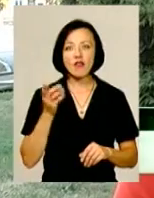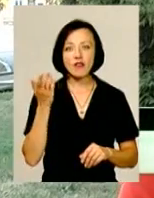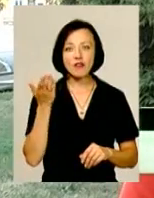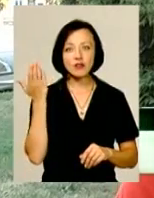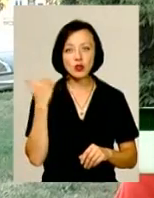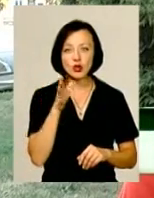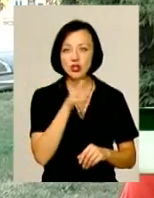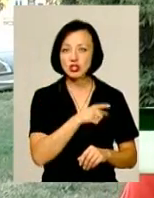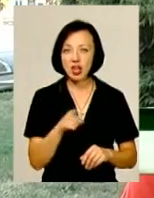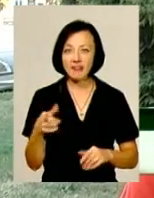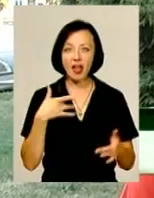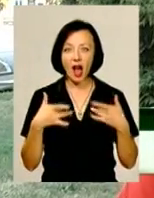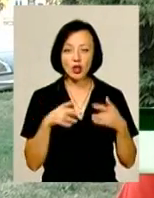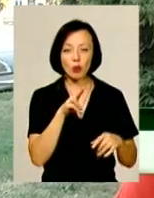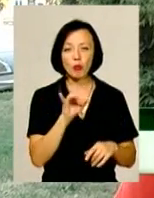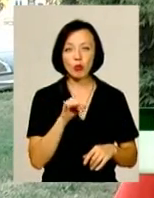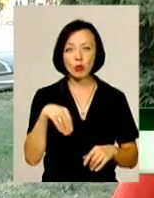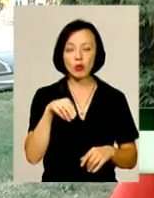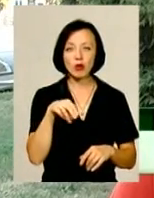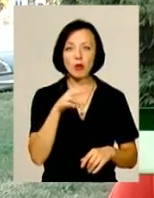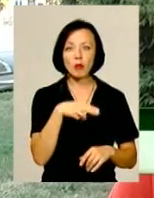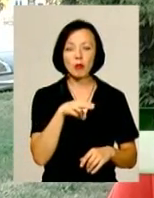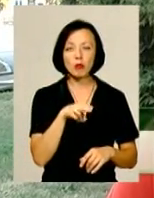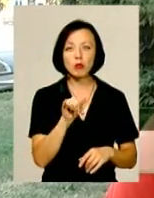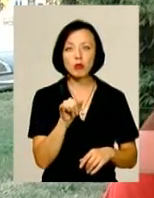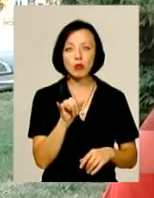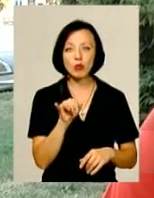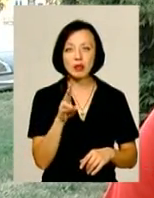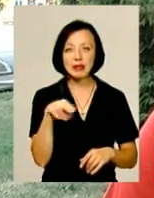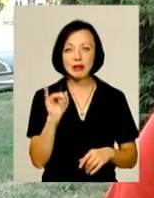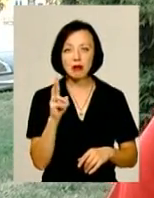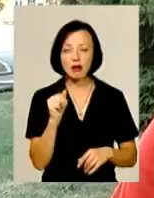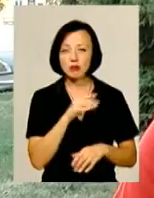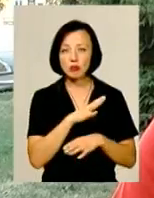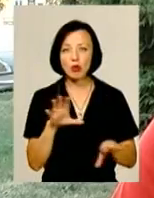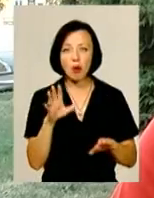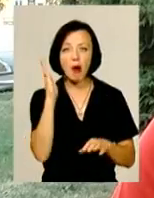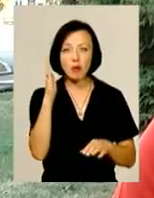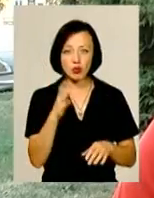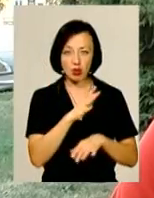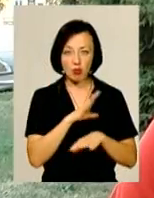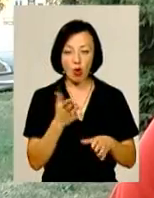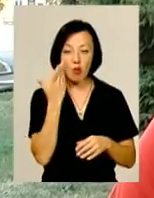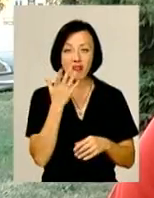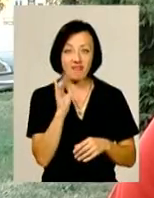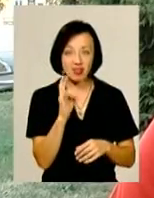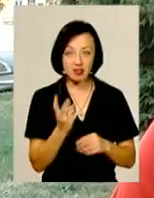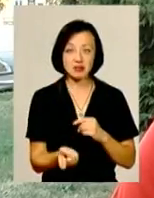було пундика, в неї не було майбутнього. Коли пундик з'явився,